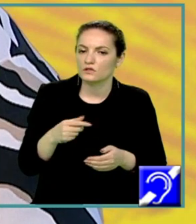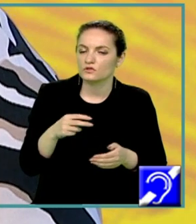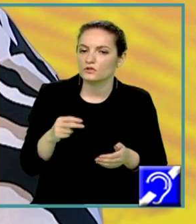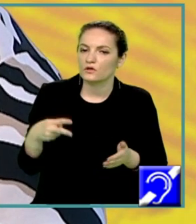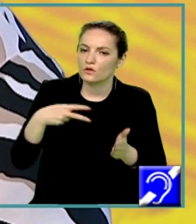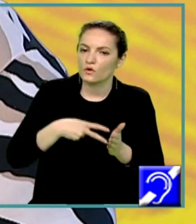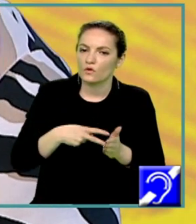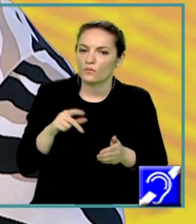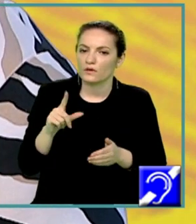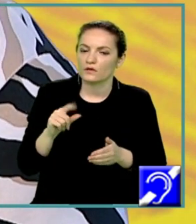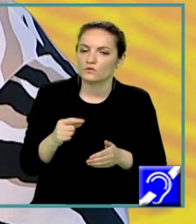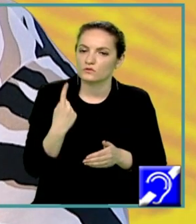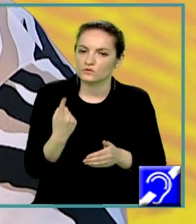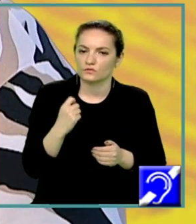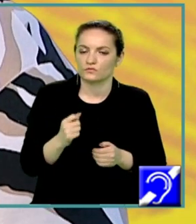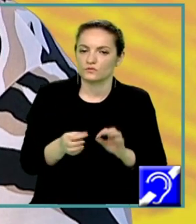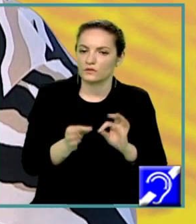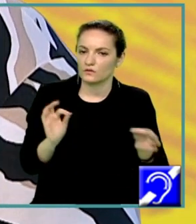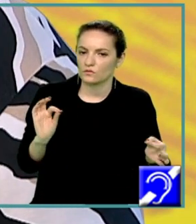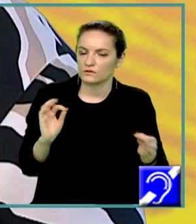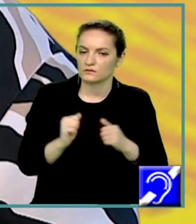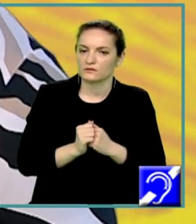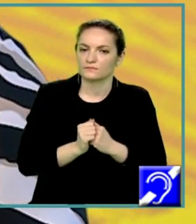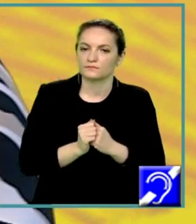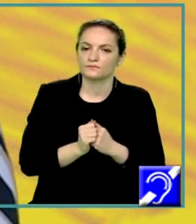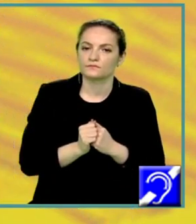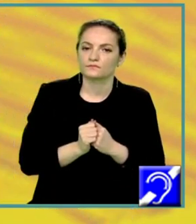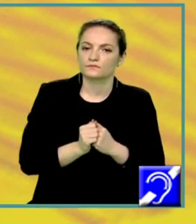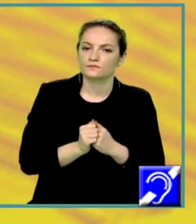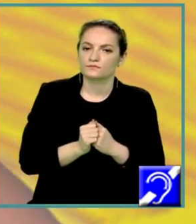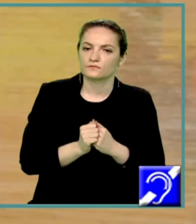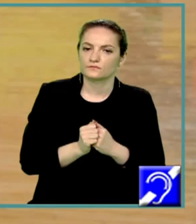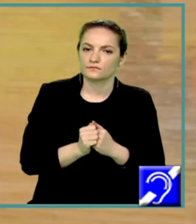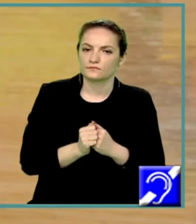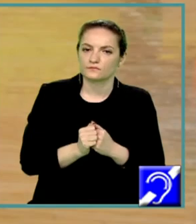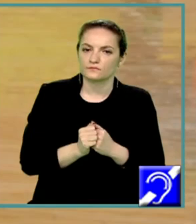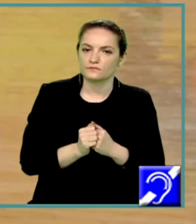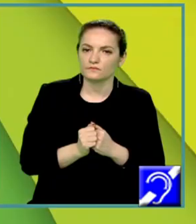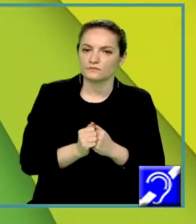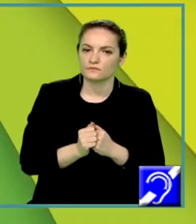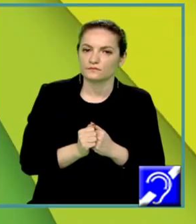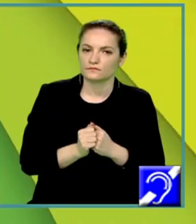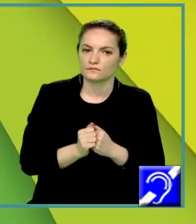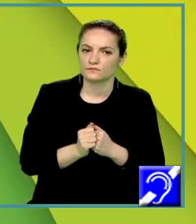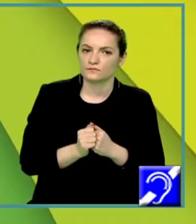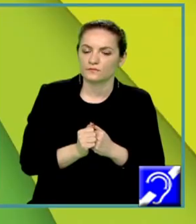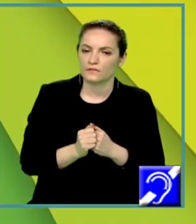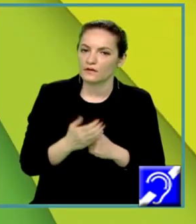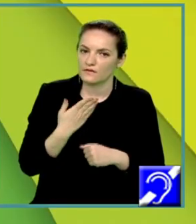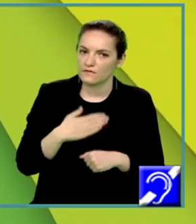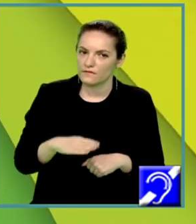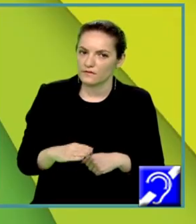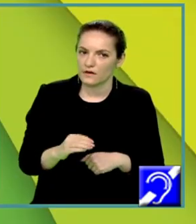logaritmice, ecuații irraționale, probabilități și elemente de combinatorică. Vă propun